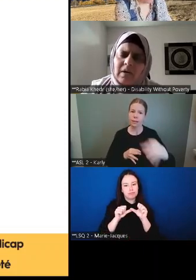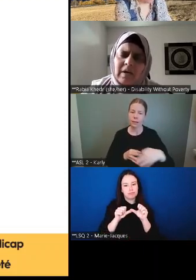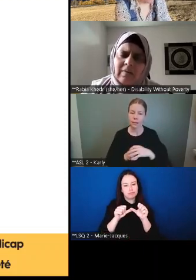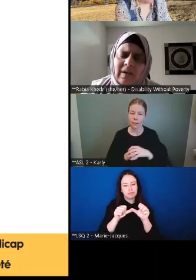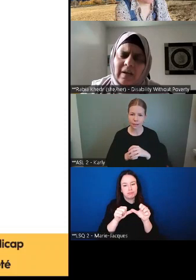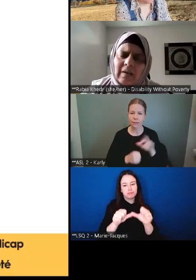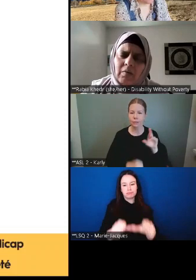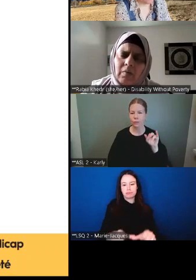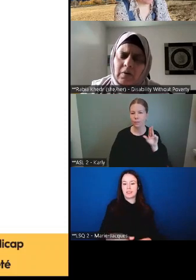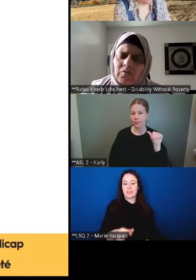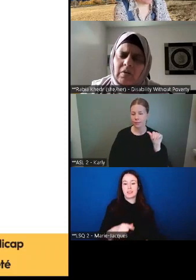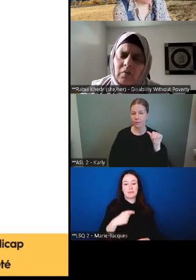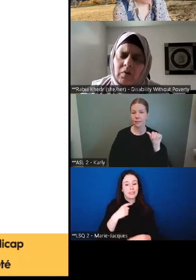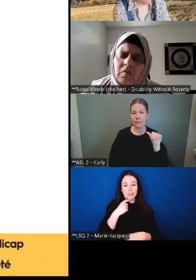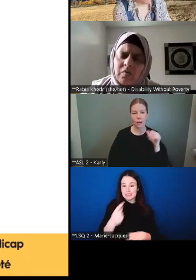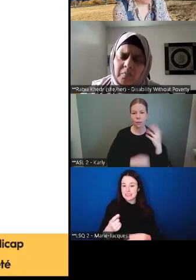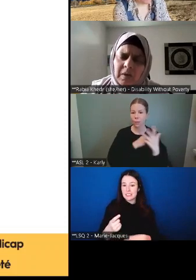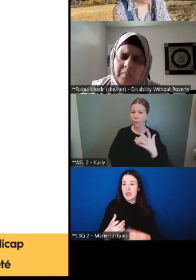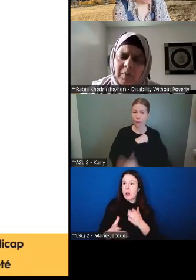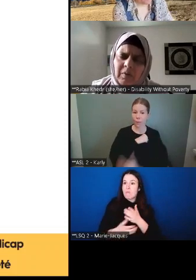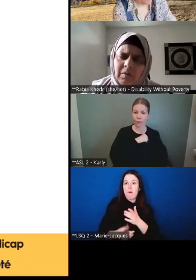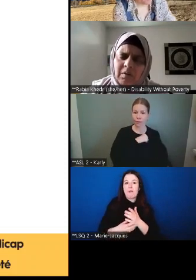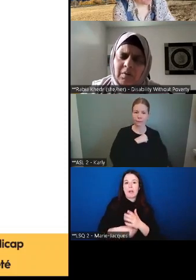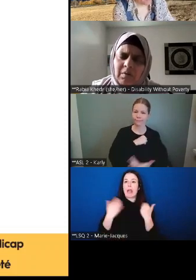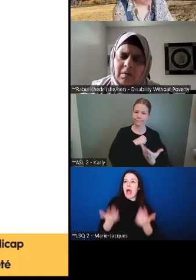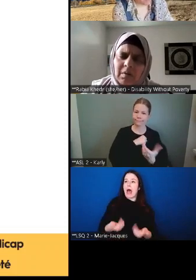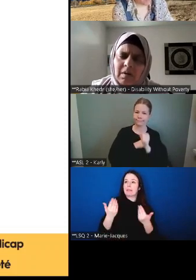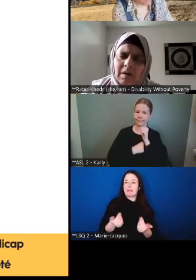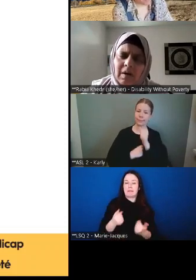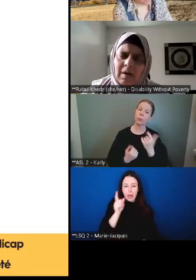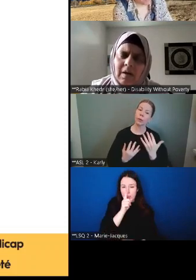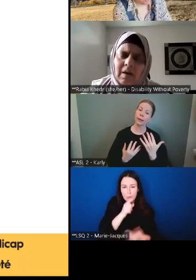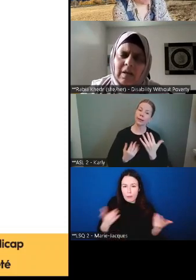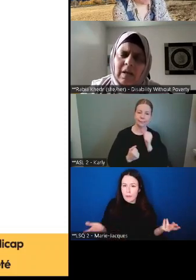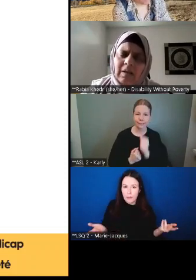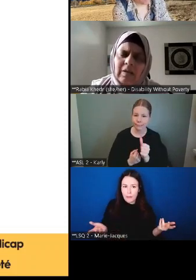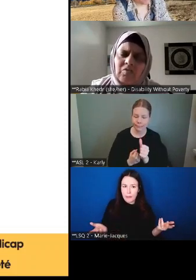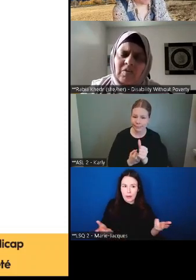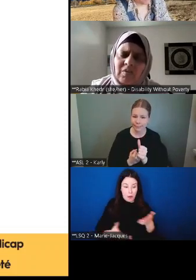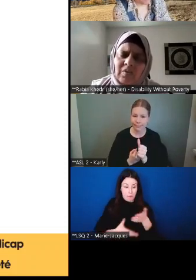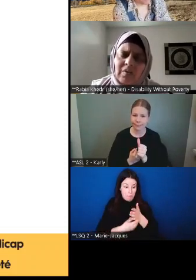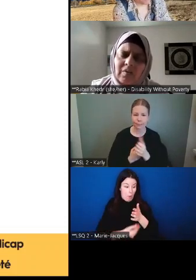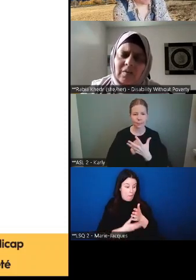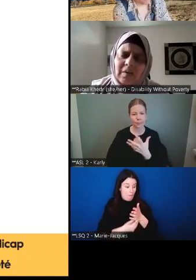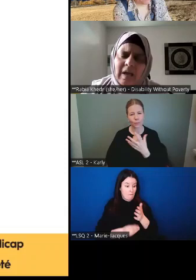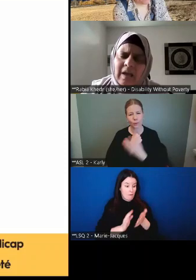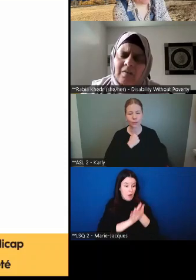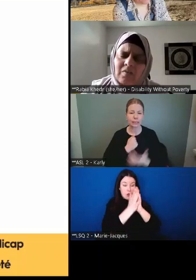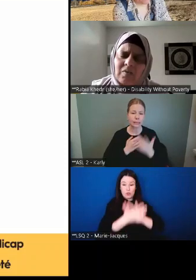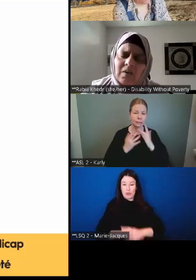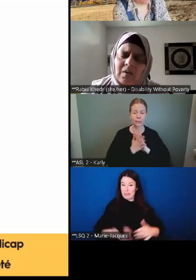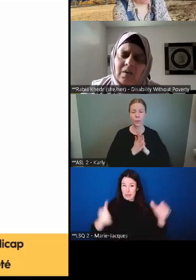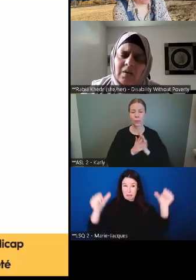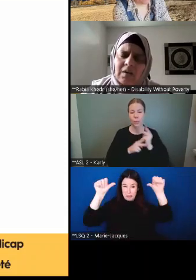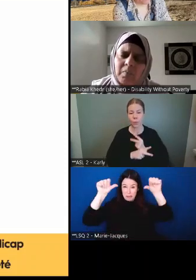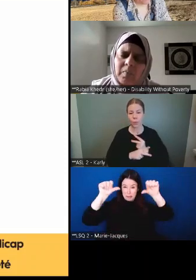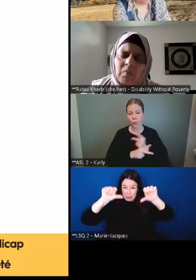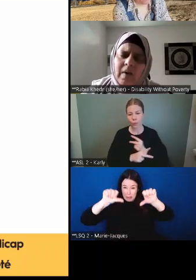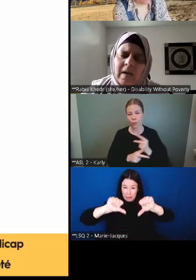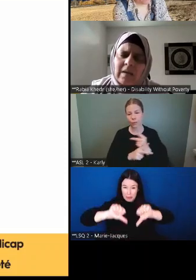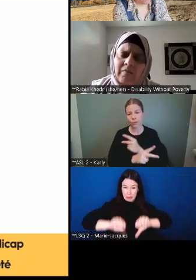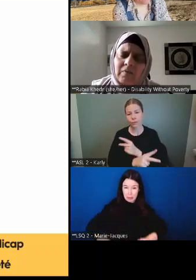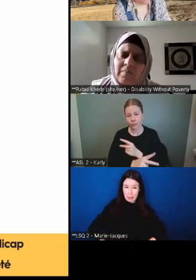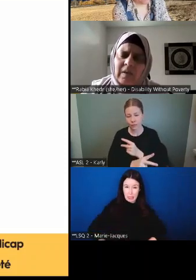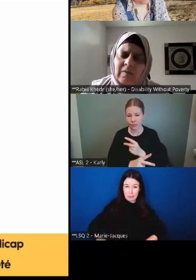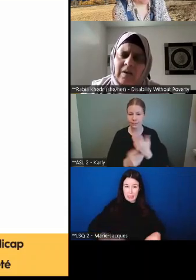dit que la pauvreté ne peut pas attendre. La pauvreté est en train de devenir pire pour la plupart des gens